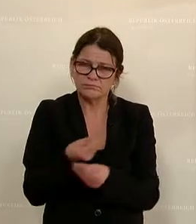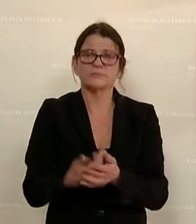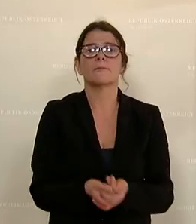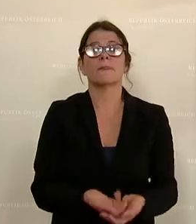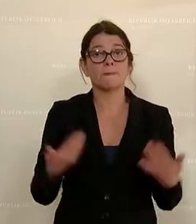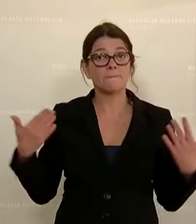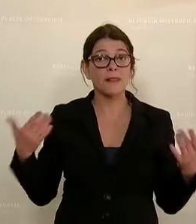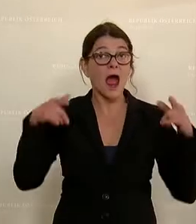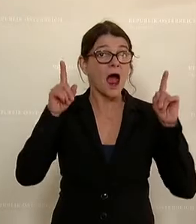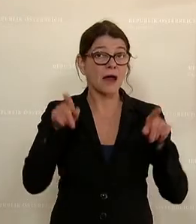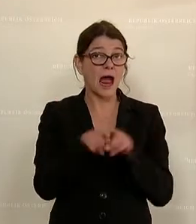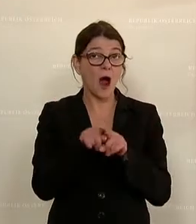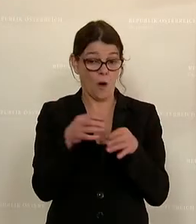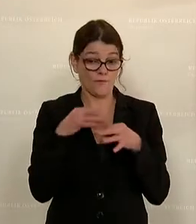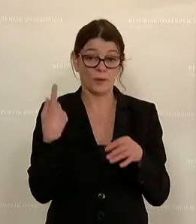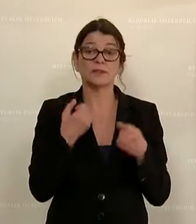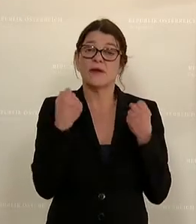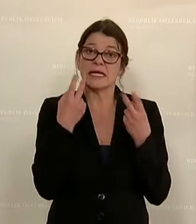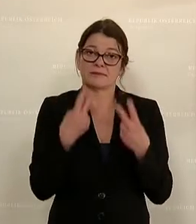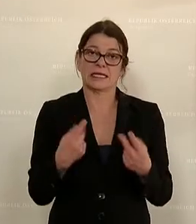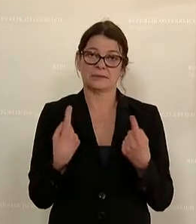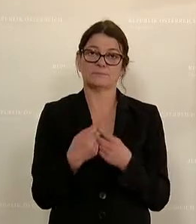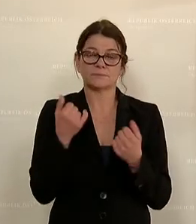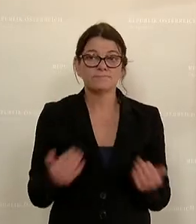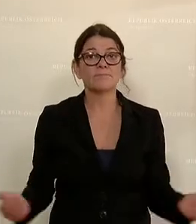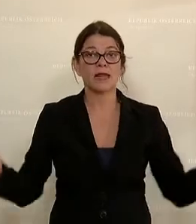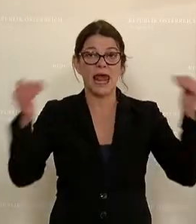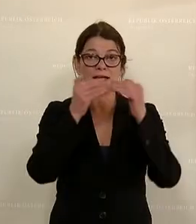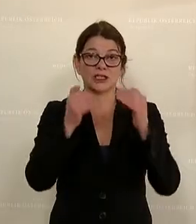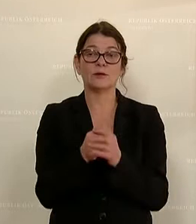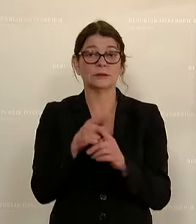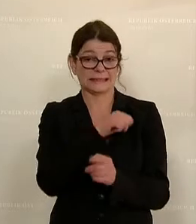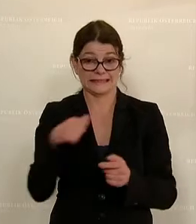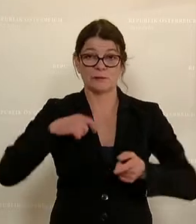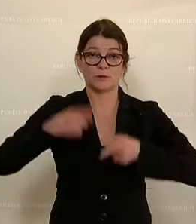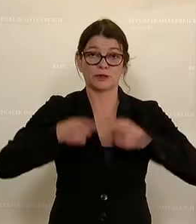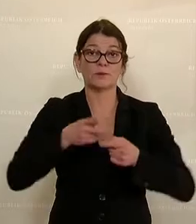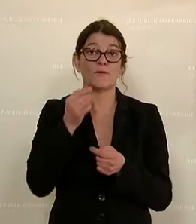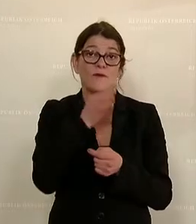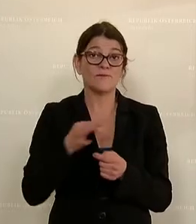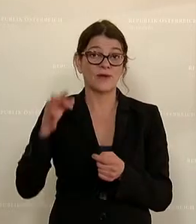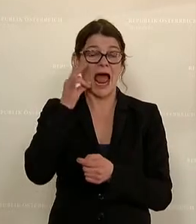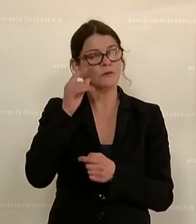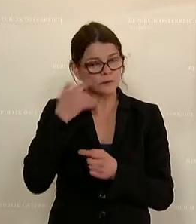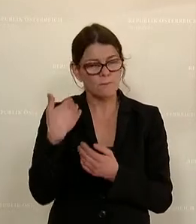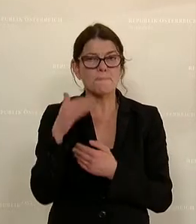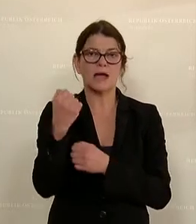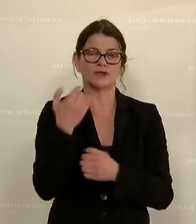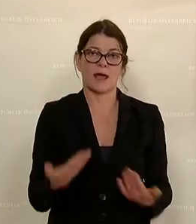Was uns aber auch sehr, sehr wichtig ist, ist die Gleichstellung und Selbstbestimmung der Frauen zu stärken.